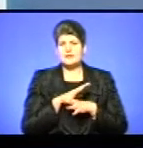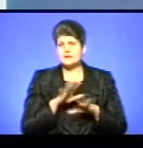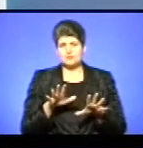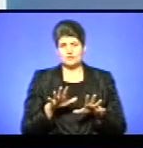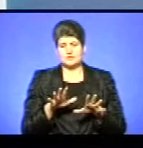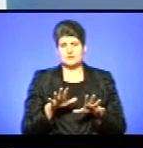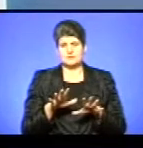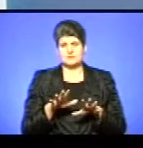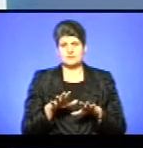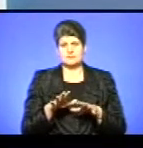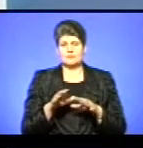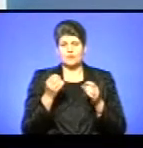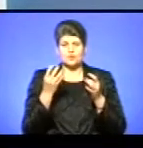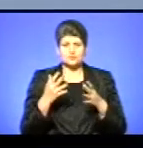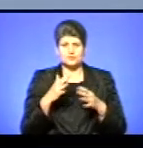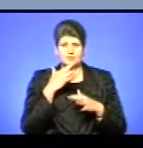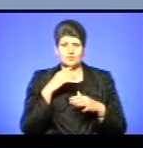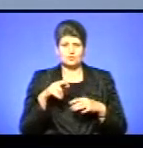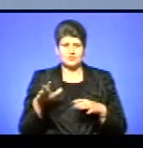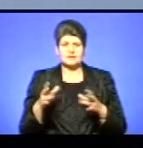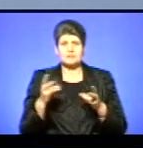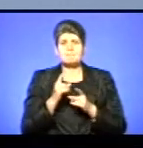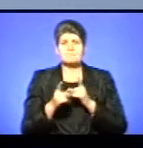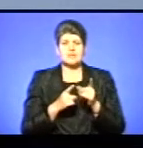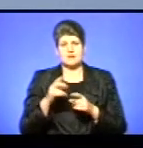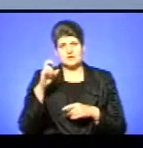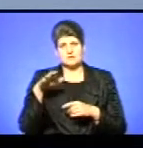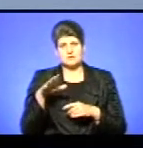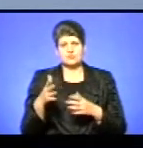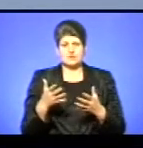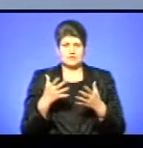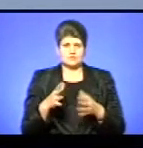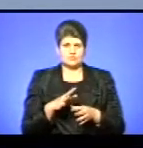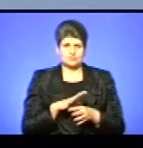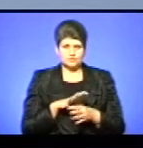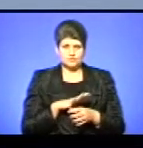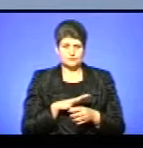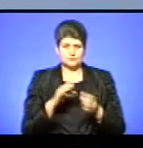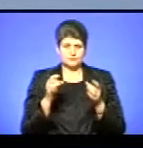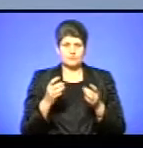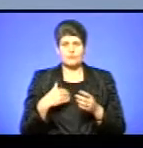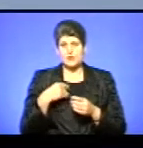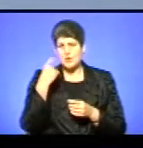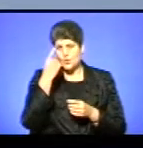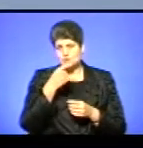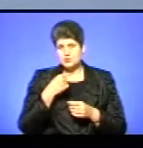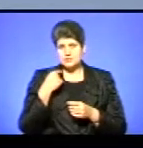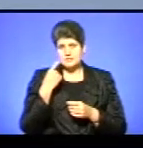масою, і треба змінювати країну. І тоді мотивація стала яснішою просто. І моє особисте